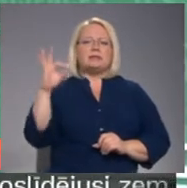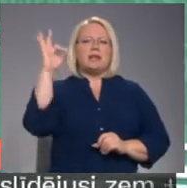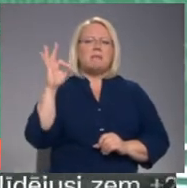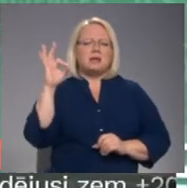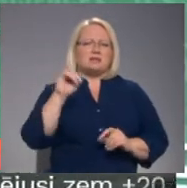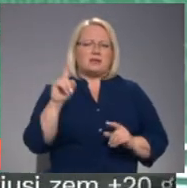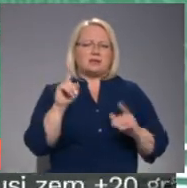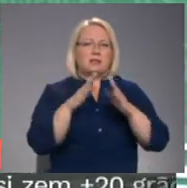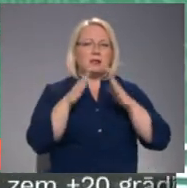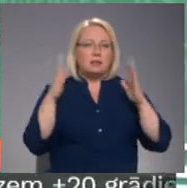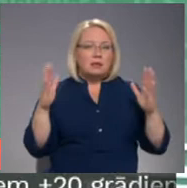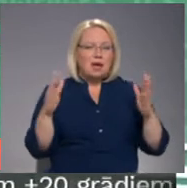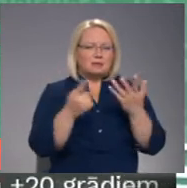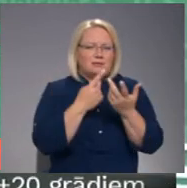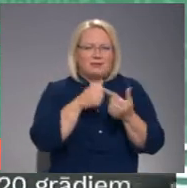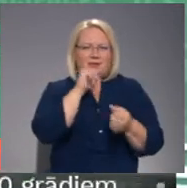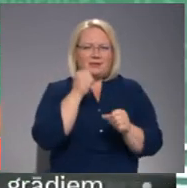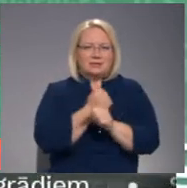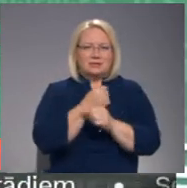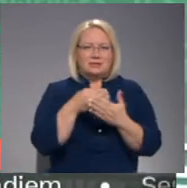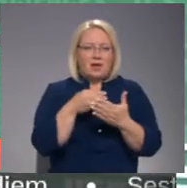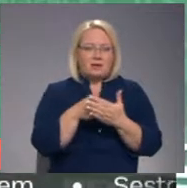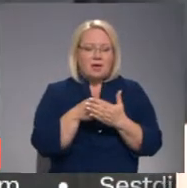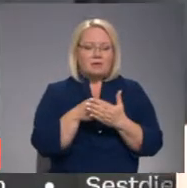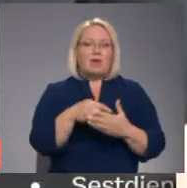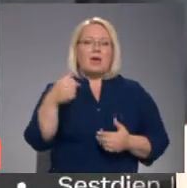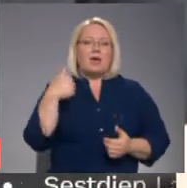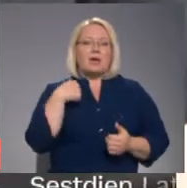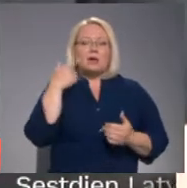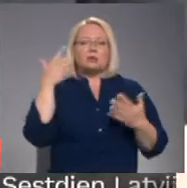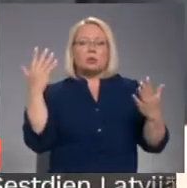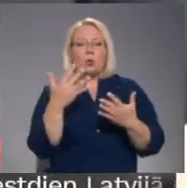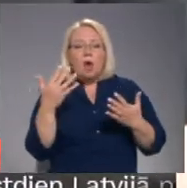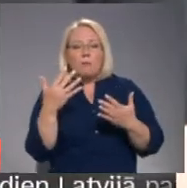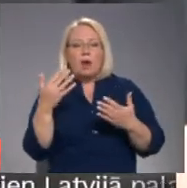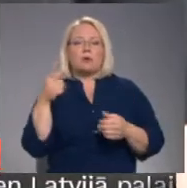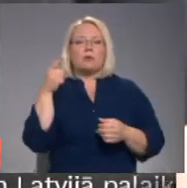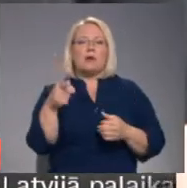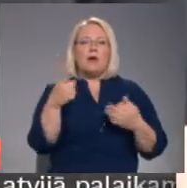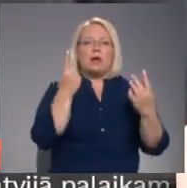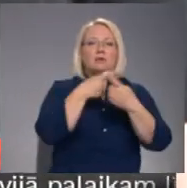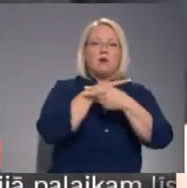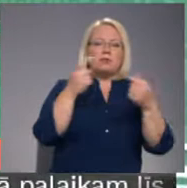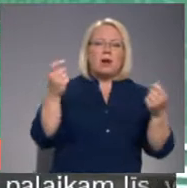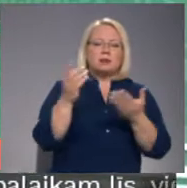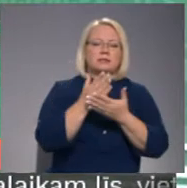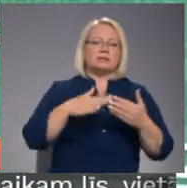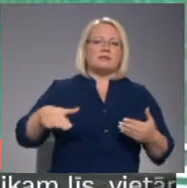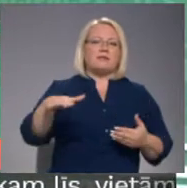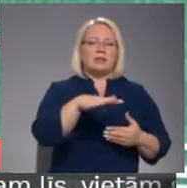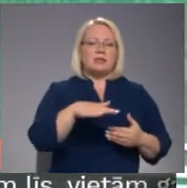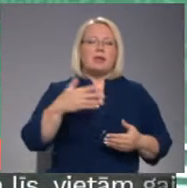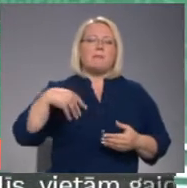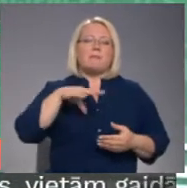to nevar izvērtēt. Es domāju, ka tā tūko tās informācijas vide, mēs jau viņu